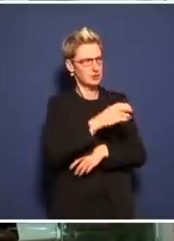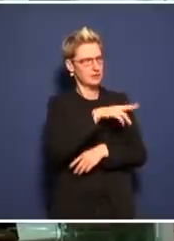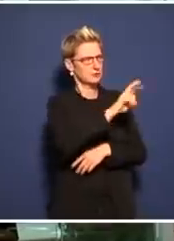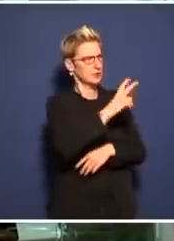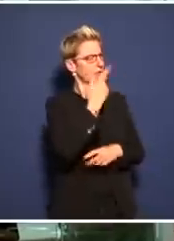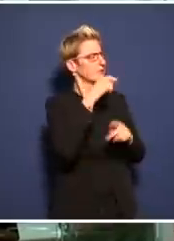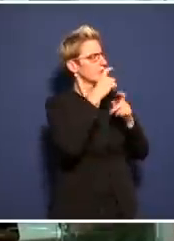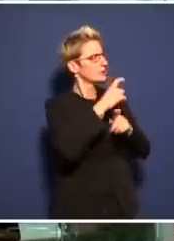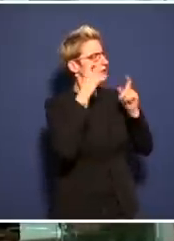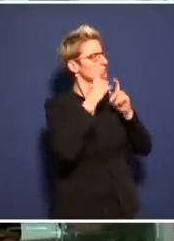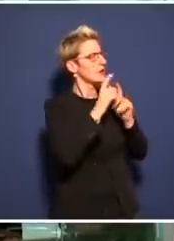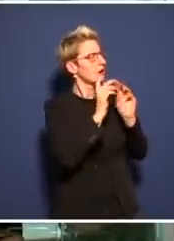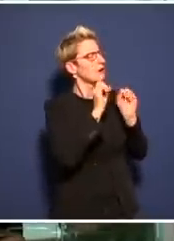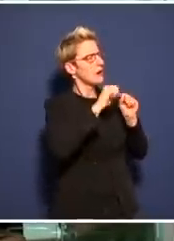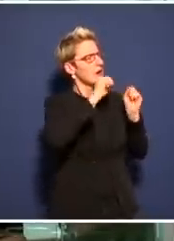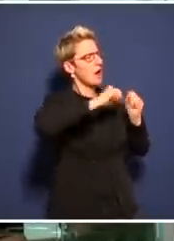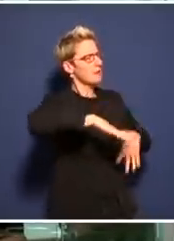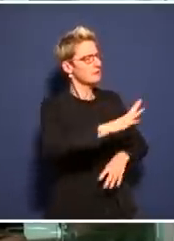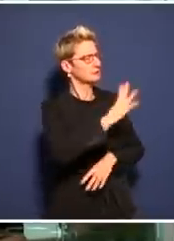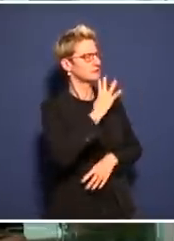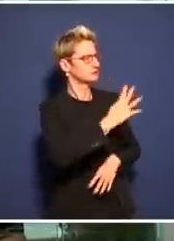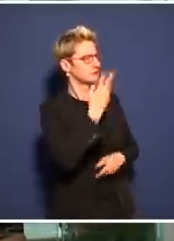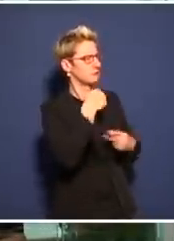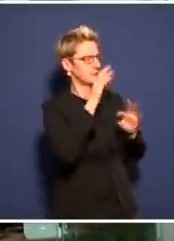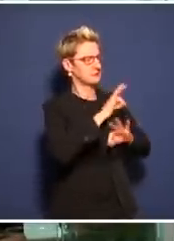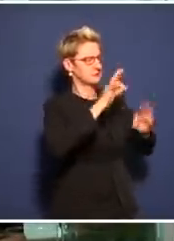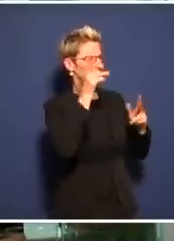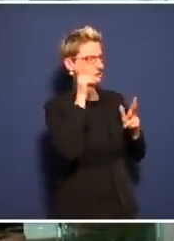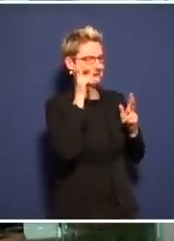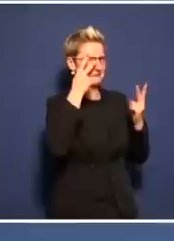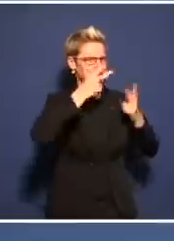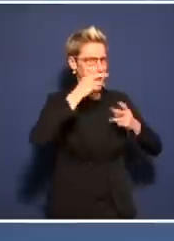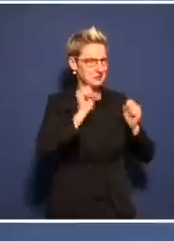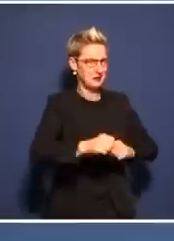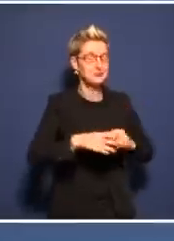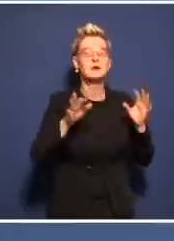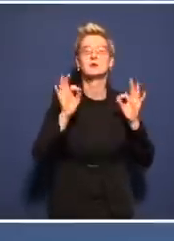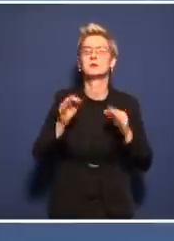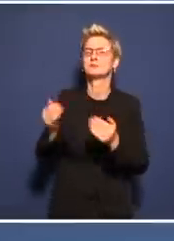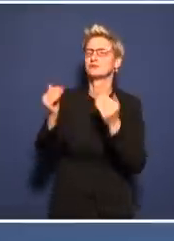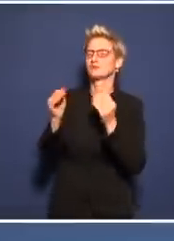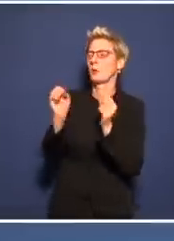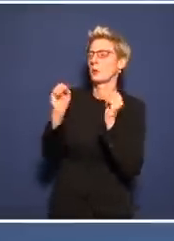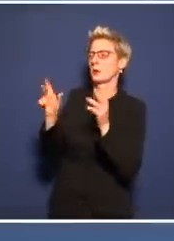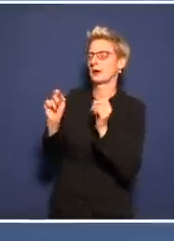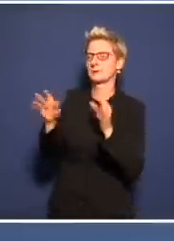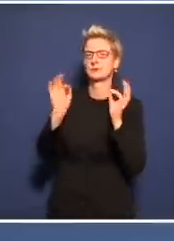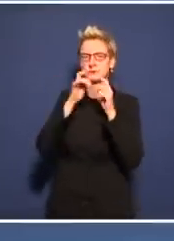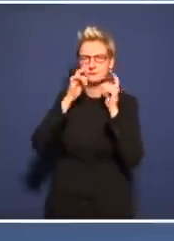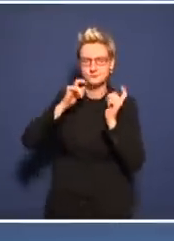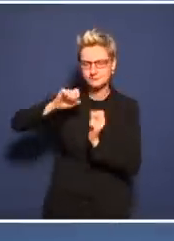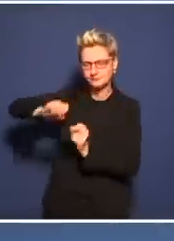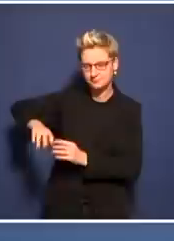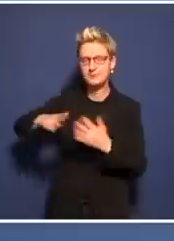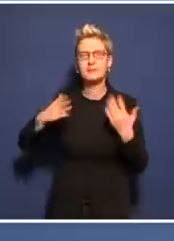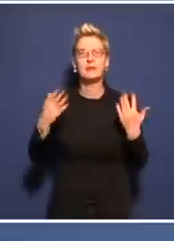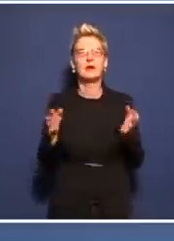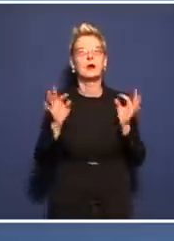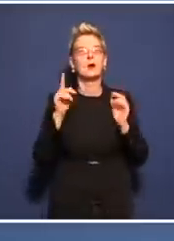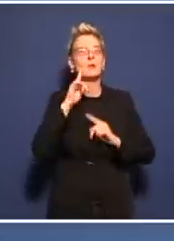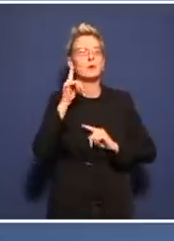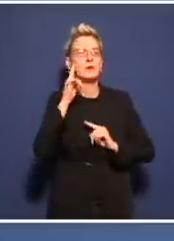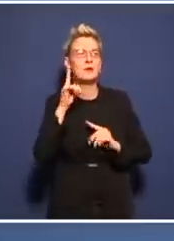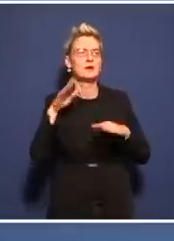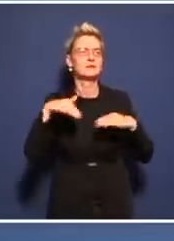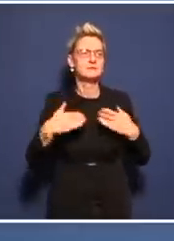Dann ist die Verständlichkeit etwas höher. Eine Besonderheit der Bundespressekonferenz, dass die Viren nur von unten nach oben zu